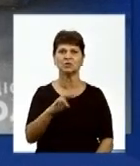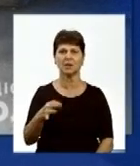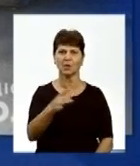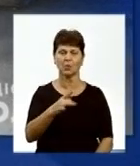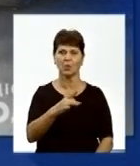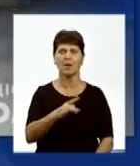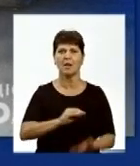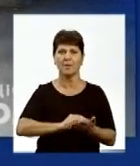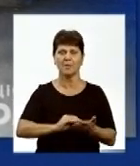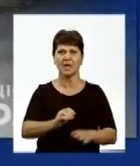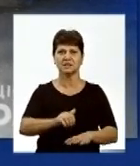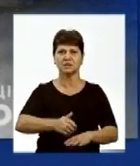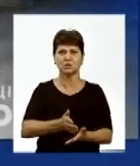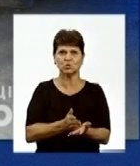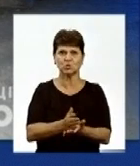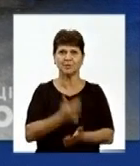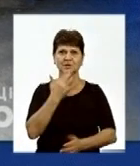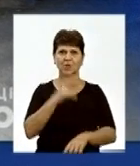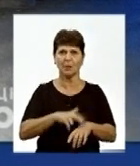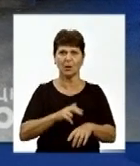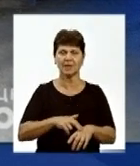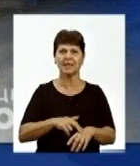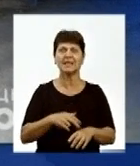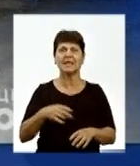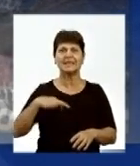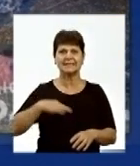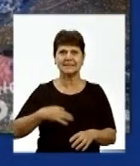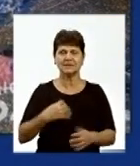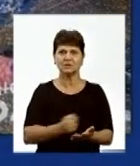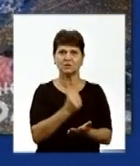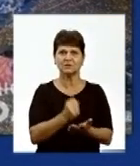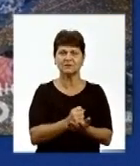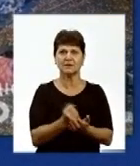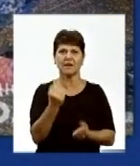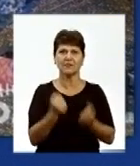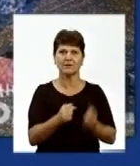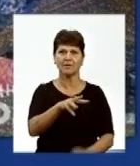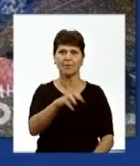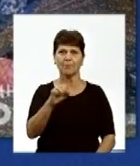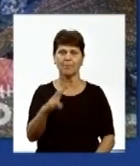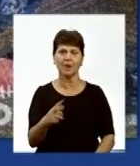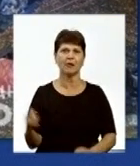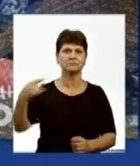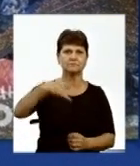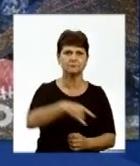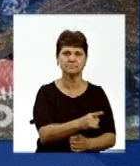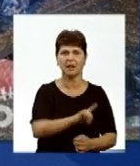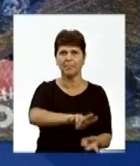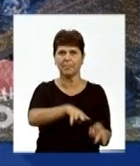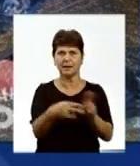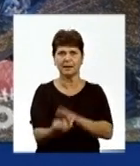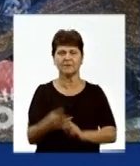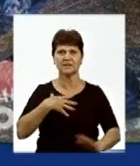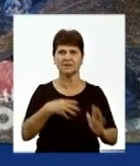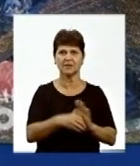головного управління національної поліції. Слідчі встановили, водій автомобіля «Ман» не упорався з керуванням, з'їхав у кювет та перекинувся.